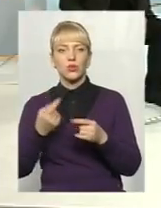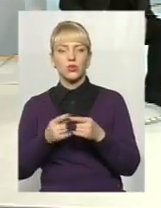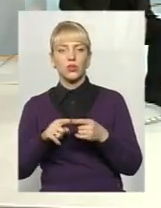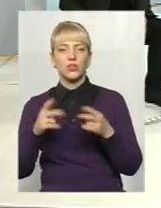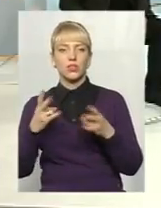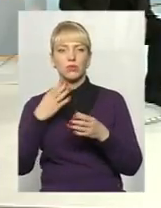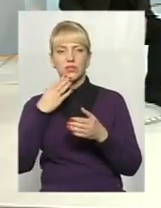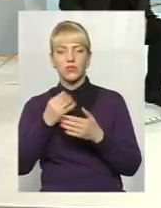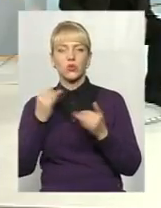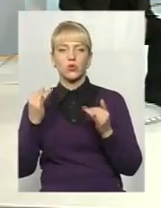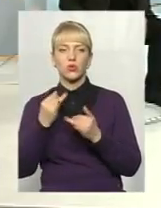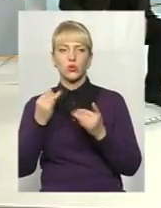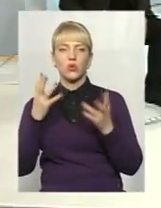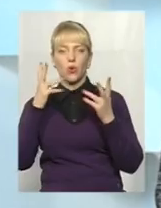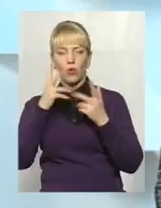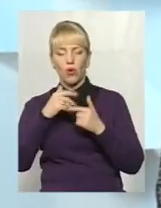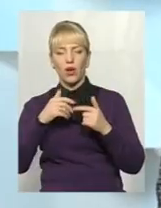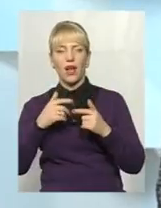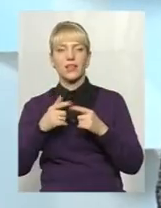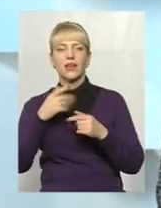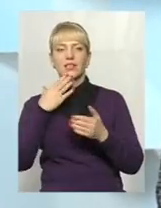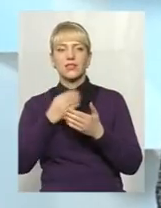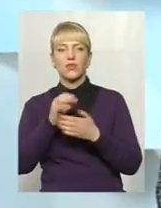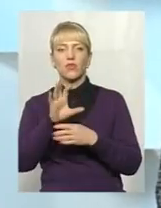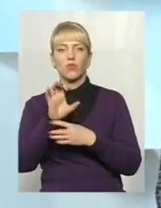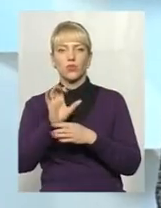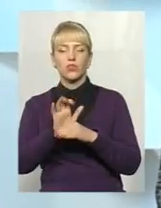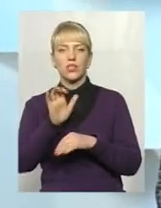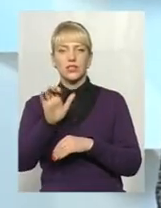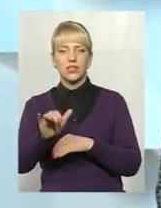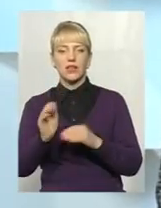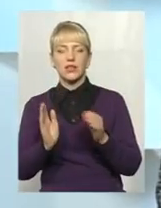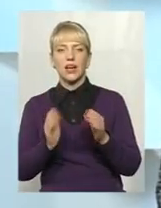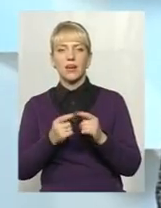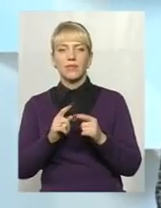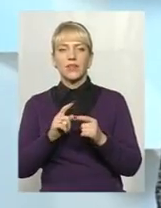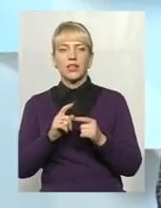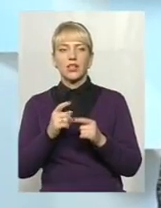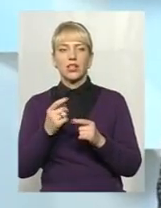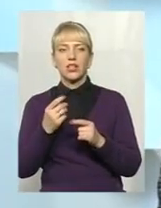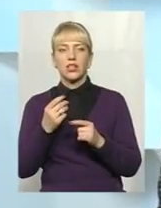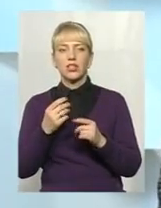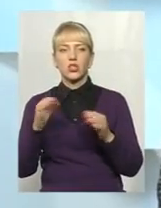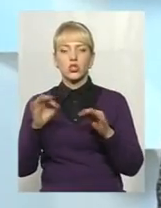історію кохання, свої фото надіслати на поштову скриньку «Шлюб за добу»